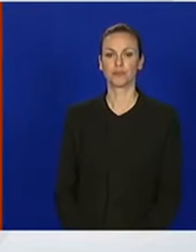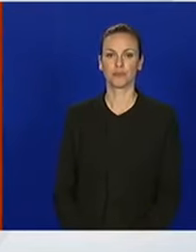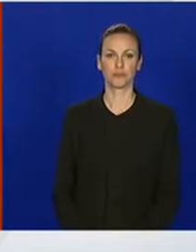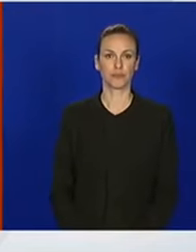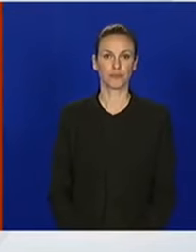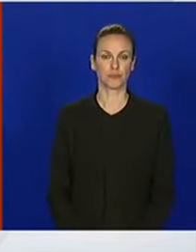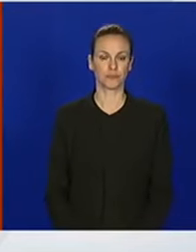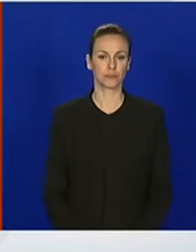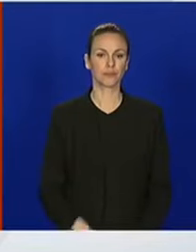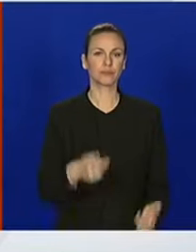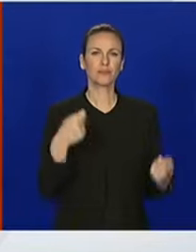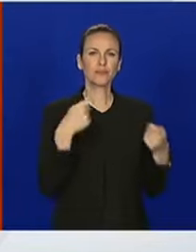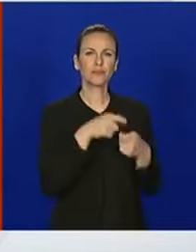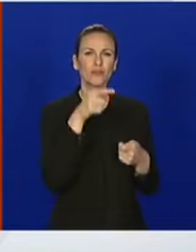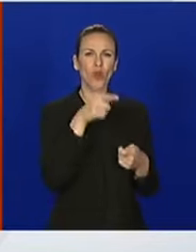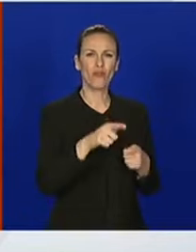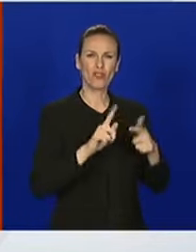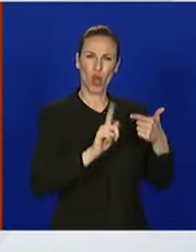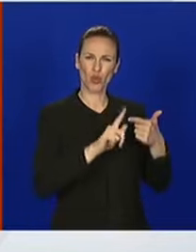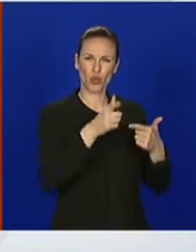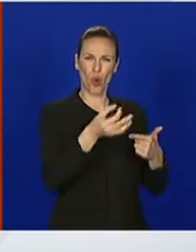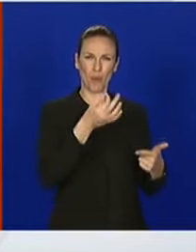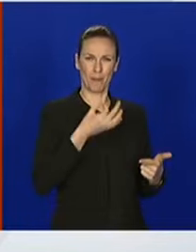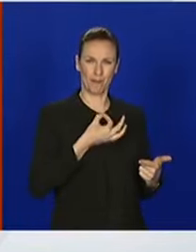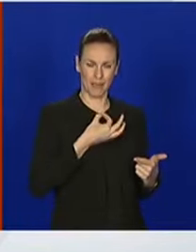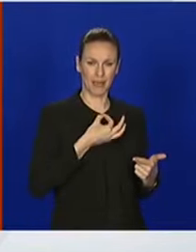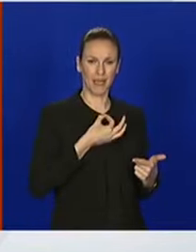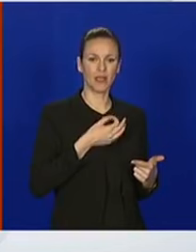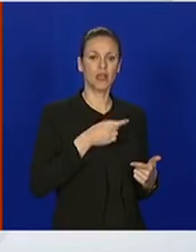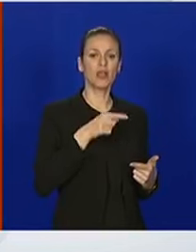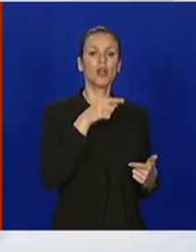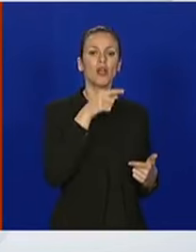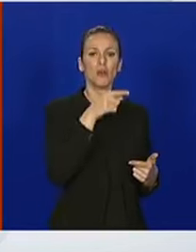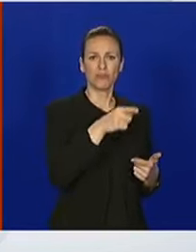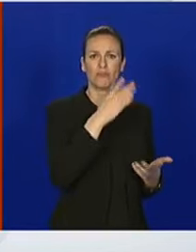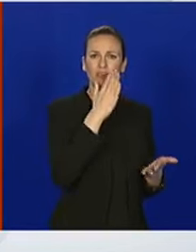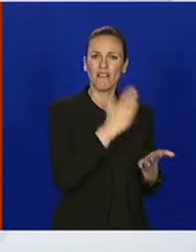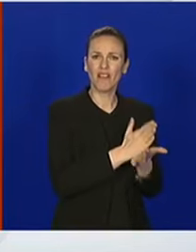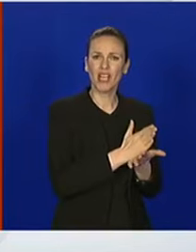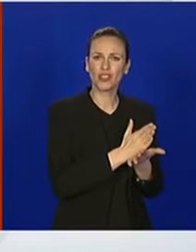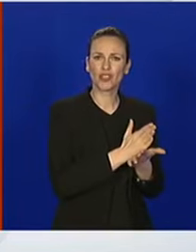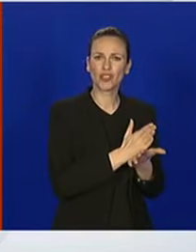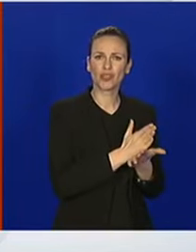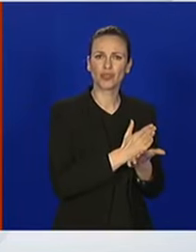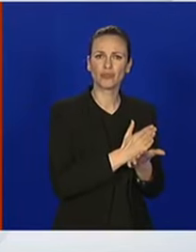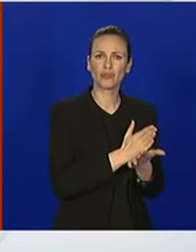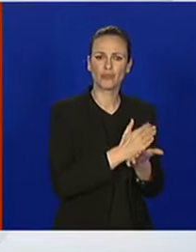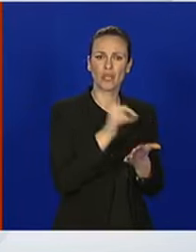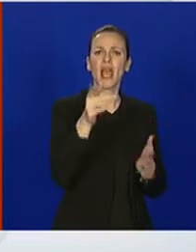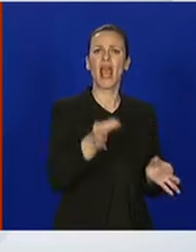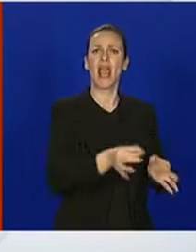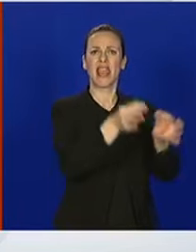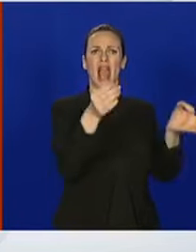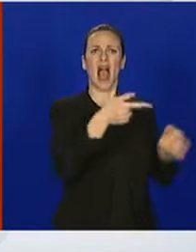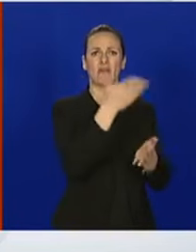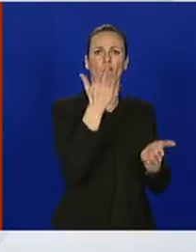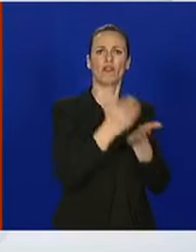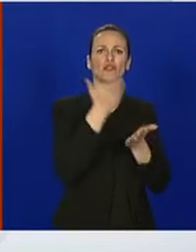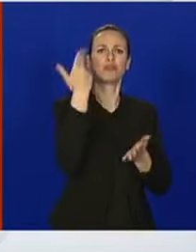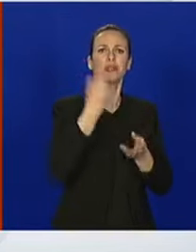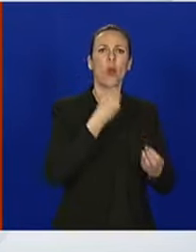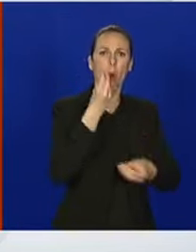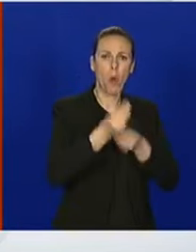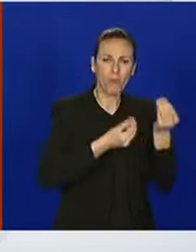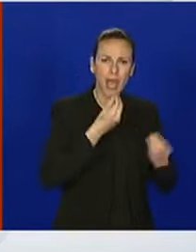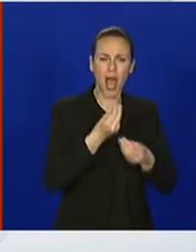Što se tiče drugog pitanja, na to pitanje ste dobili i javnost objašnjenje i